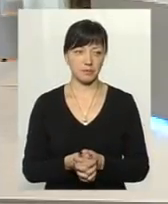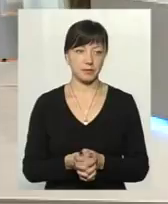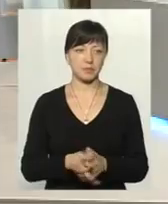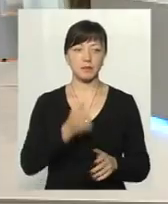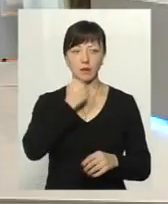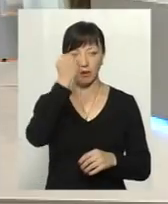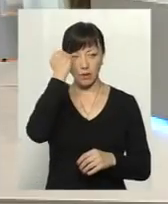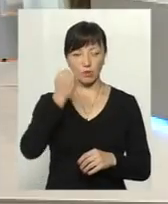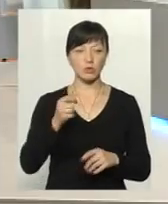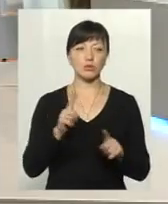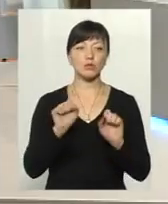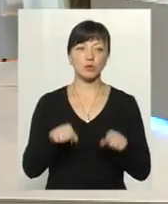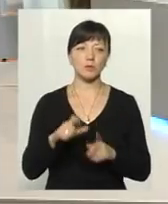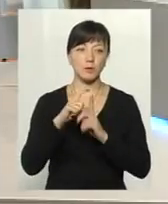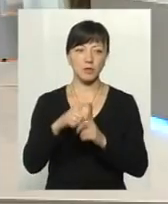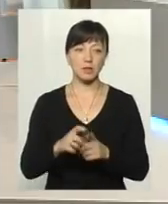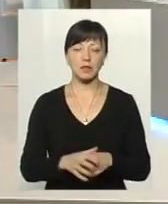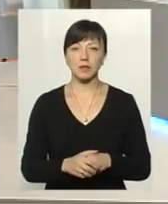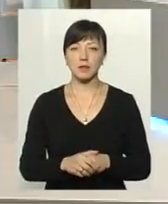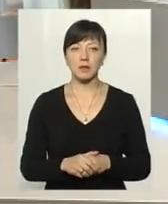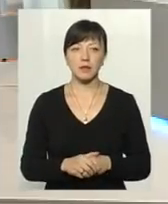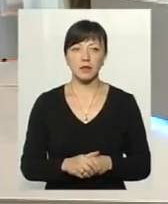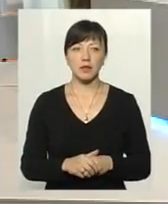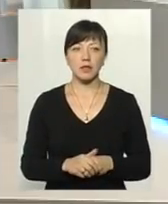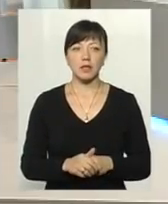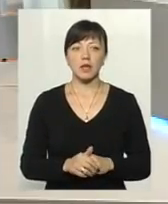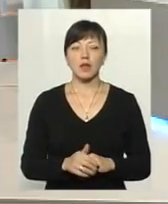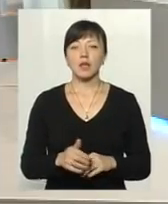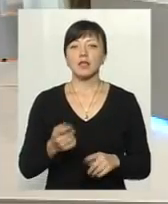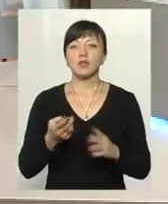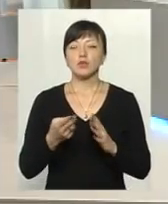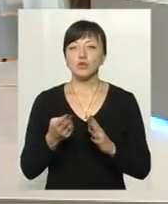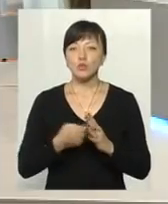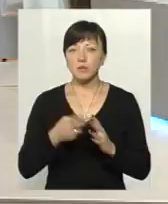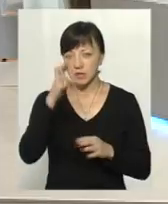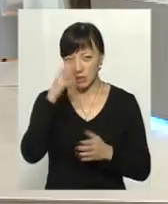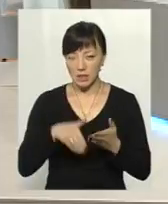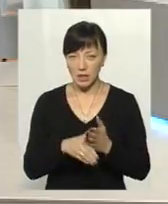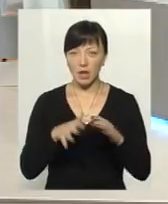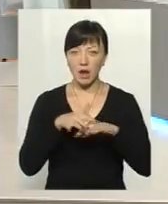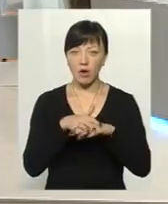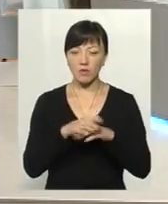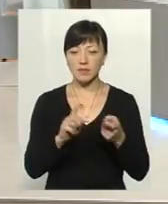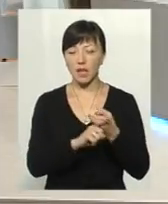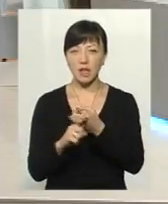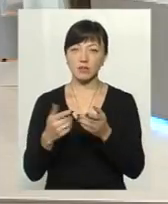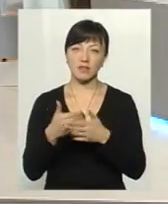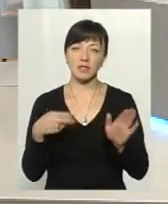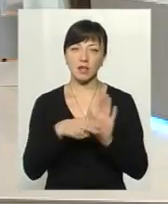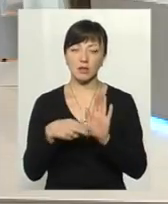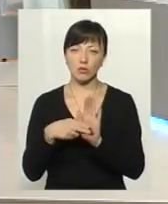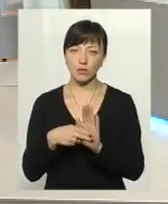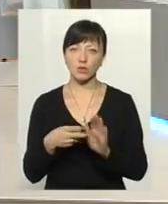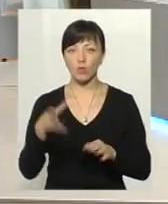Дякую. Маш, що можемо відповісти? Примерно в тому, що субсидія нараховується в залежності від зареєстрованох і